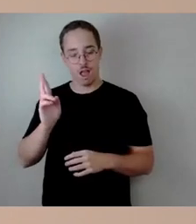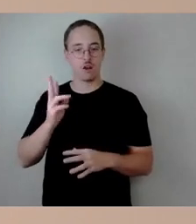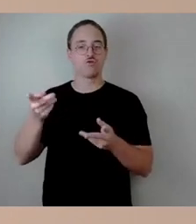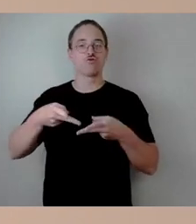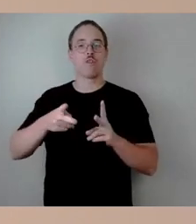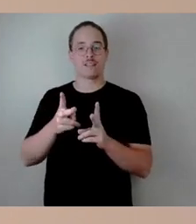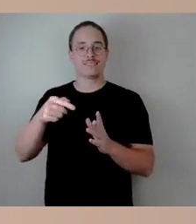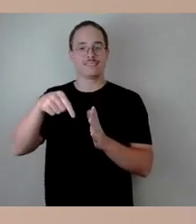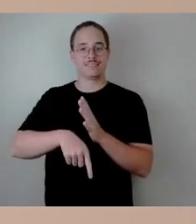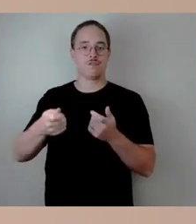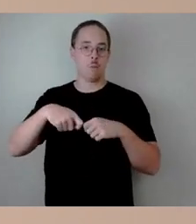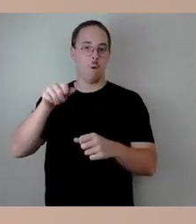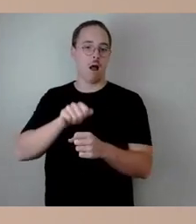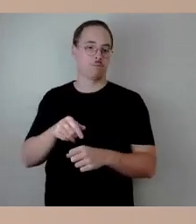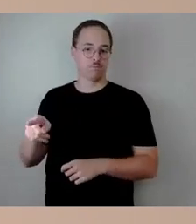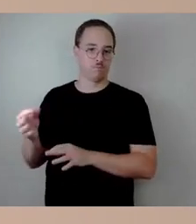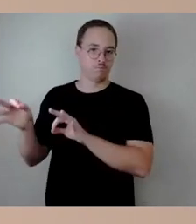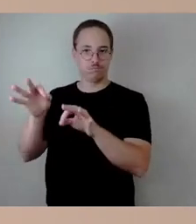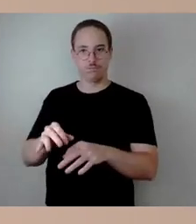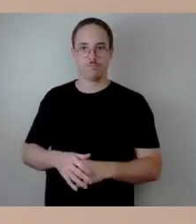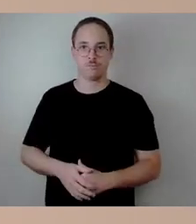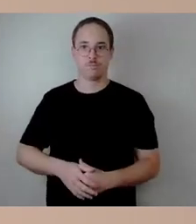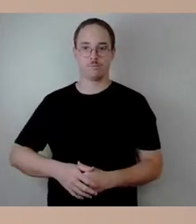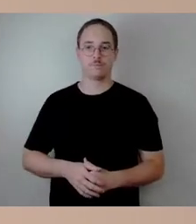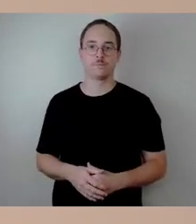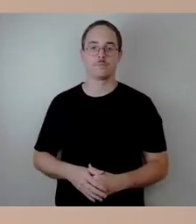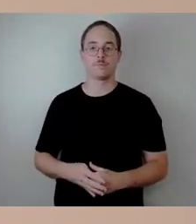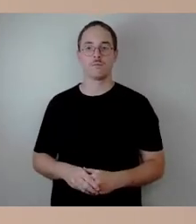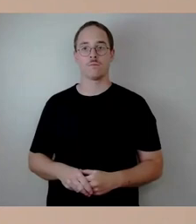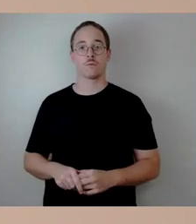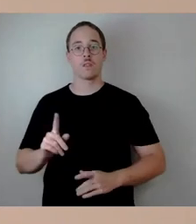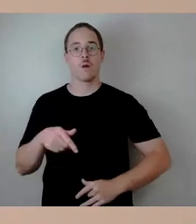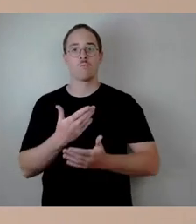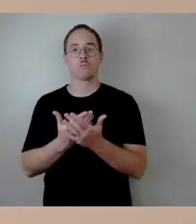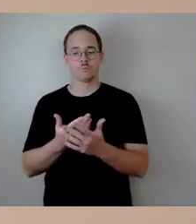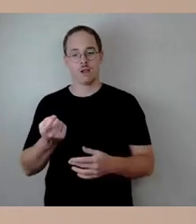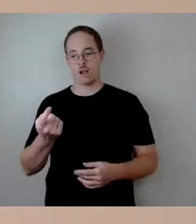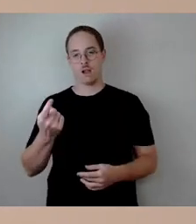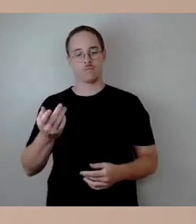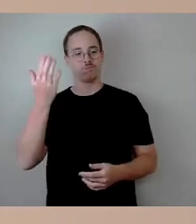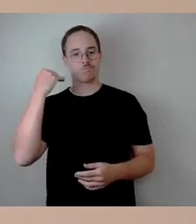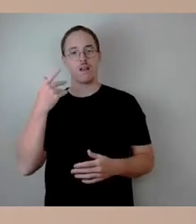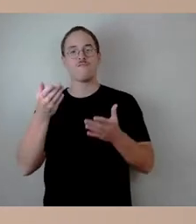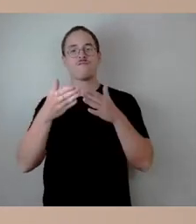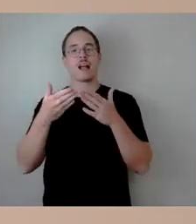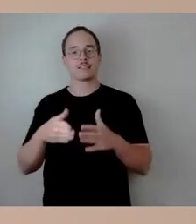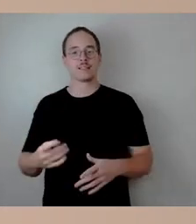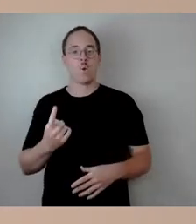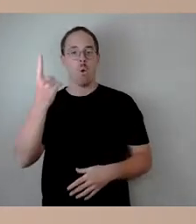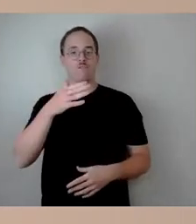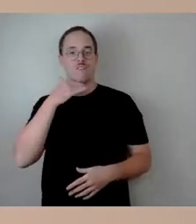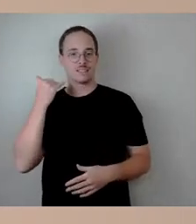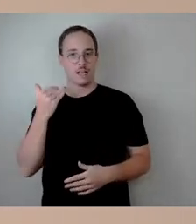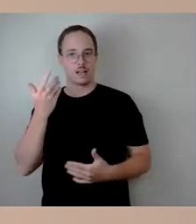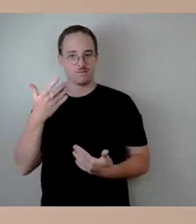nach außergewöhnlichen Ereignissen, also beispielsweise Hochwasser, nach dem Weihnachtshochwasser. Jetzt über den Jahreswechsel gab es